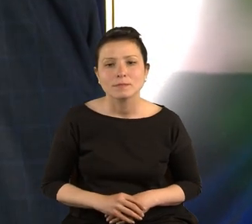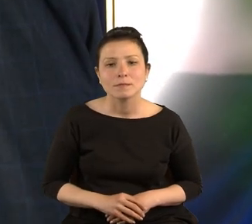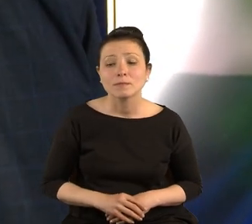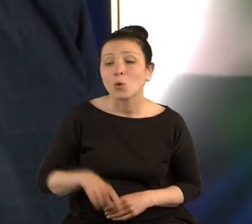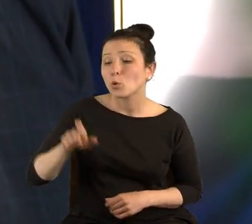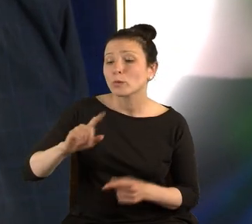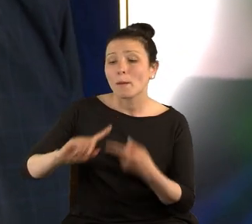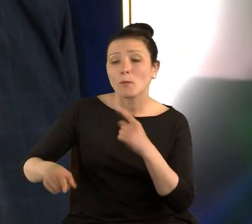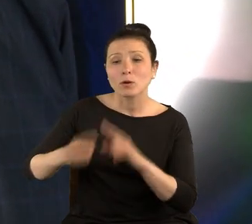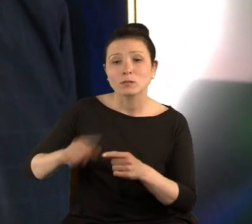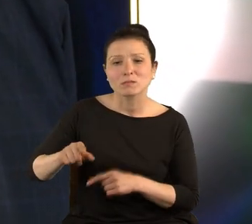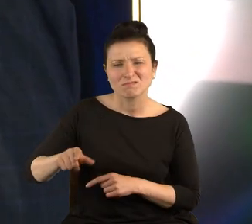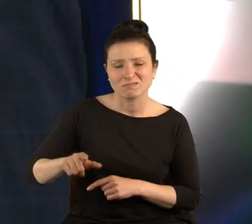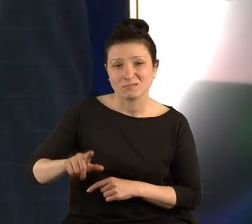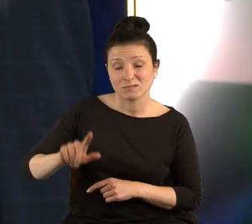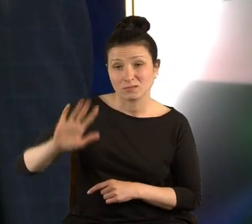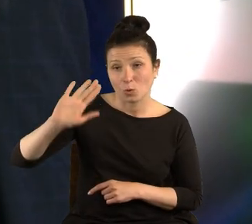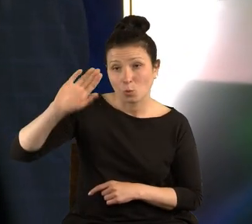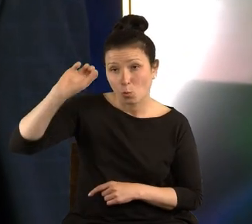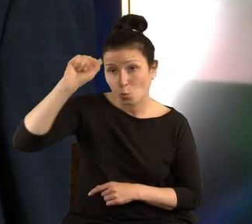Polityk jest kretynem.